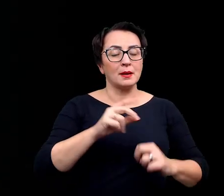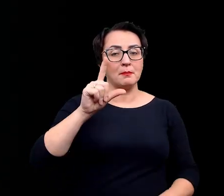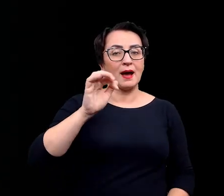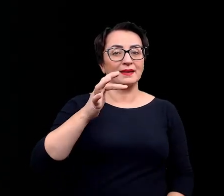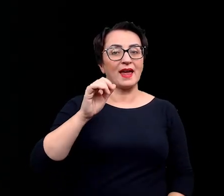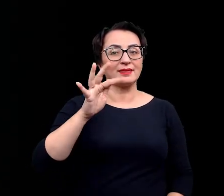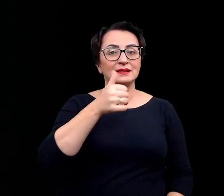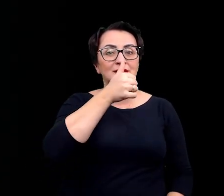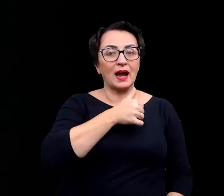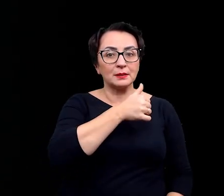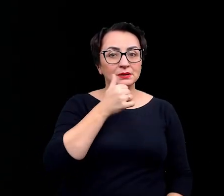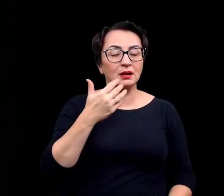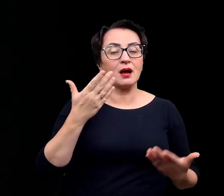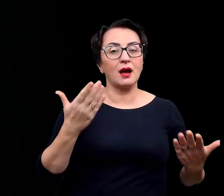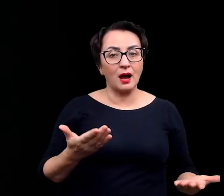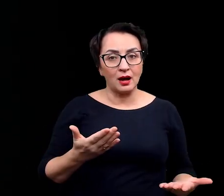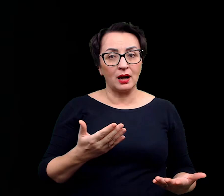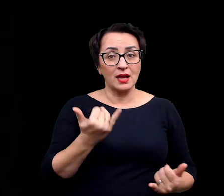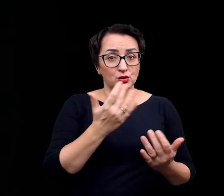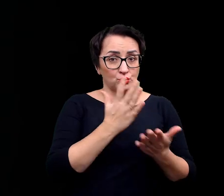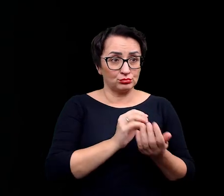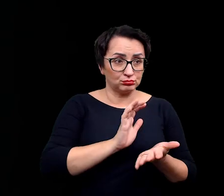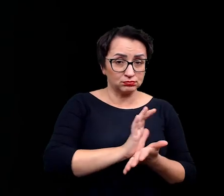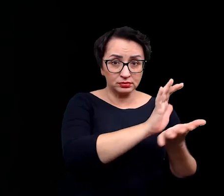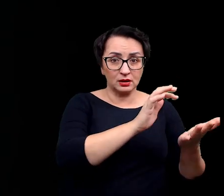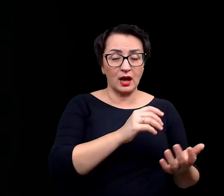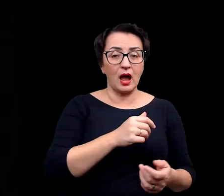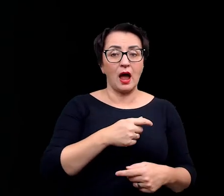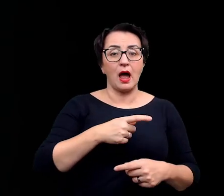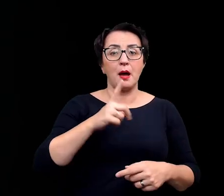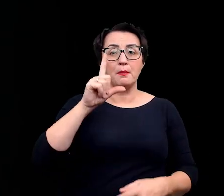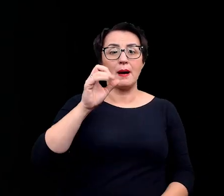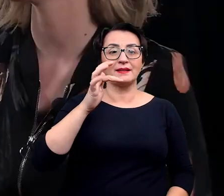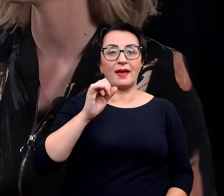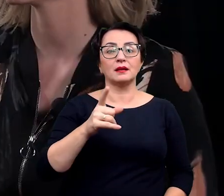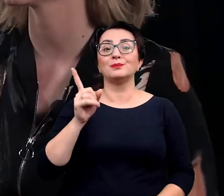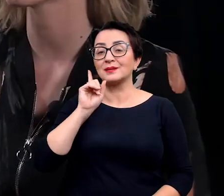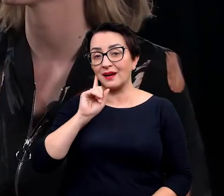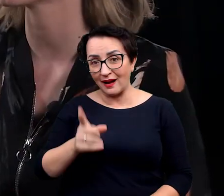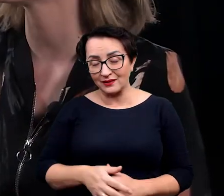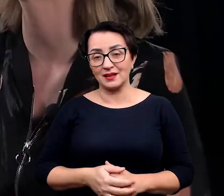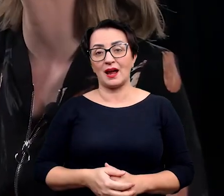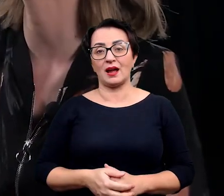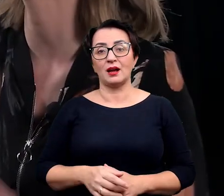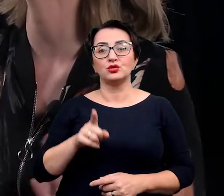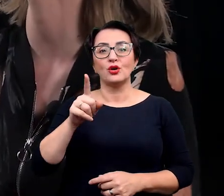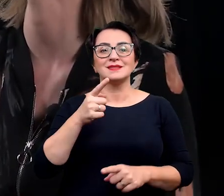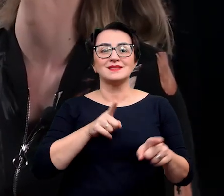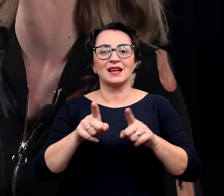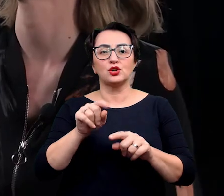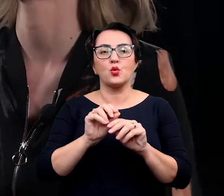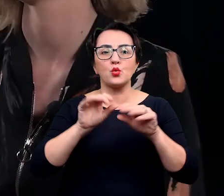zostało pokazane, to nie jest, nie można, są problemy później z opatentowaniem. Zgadza się, zgadza się, czyli to się mówi w tym języku profesjonalnym, chodzi do